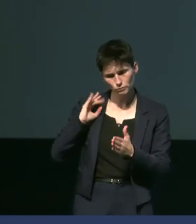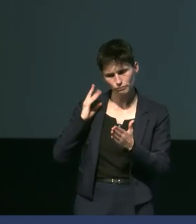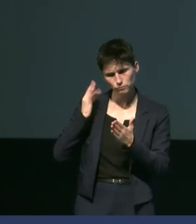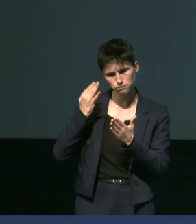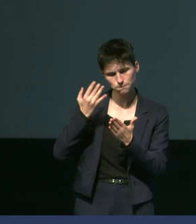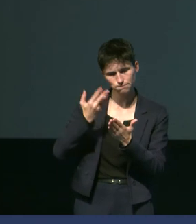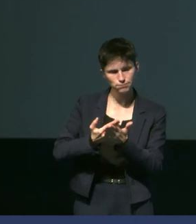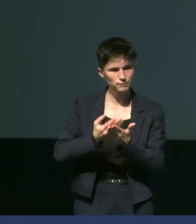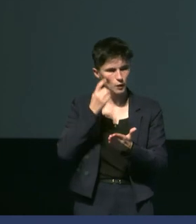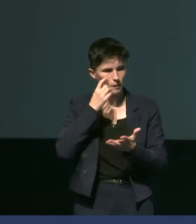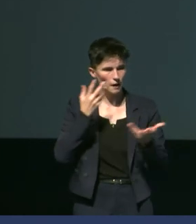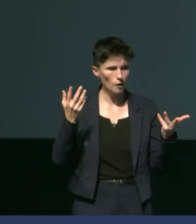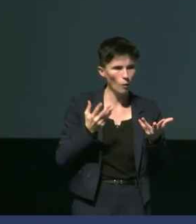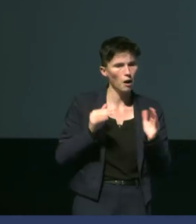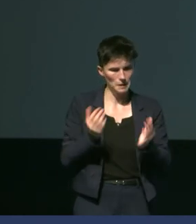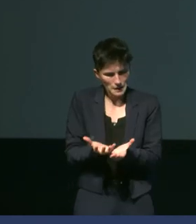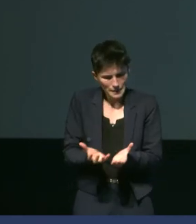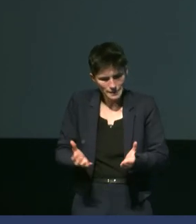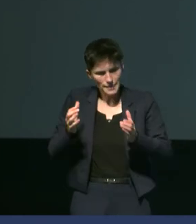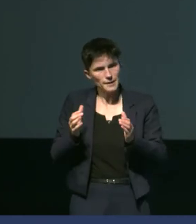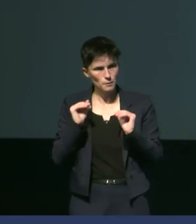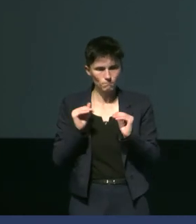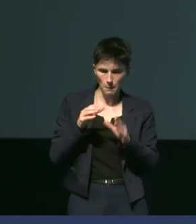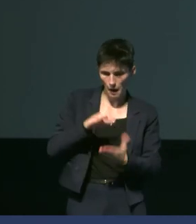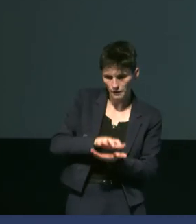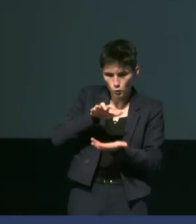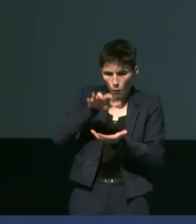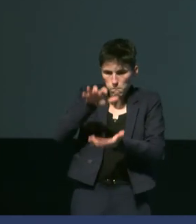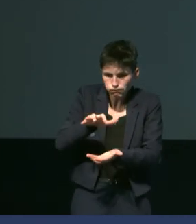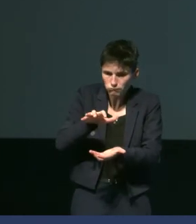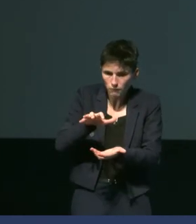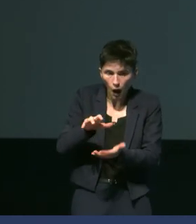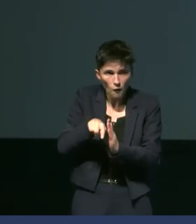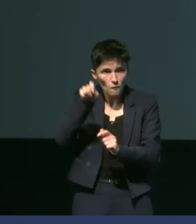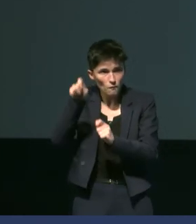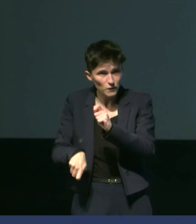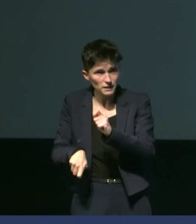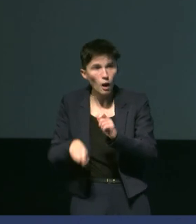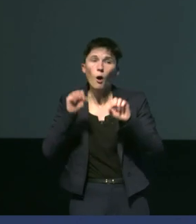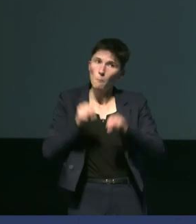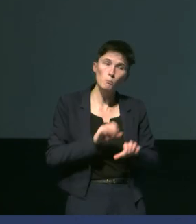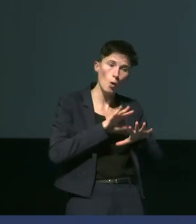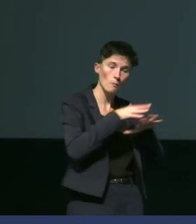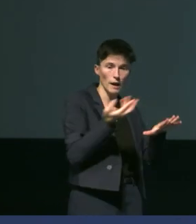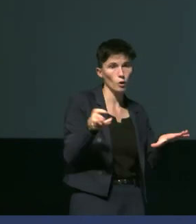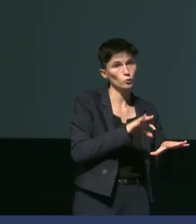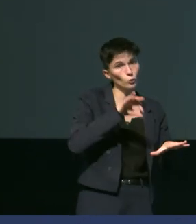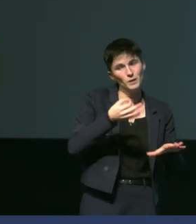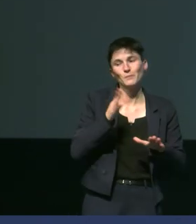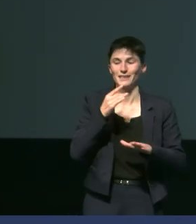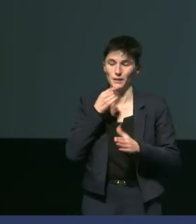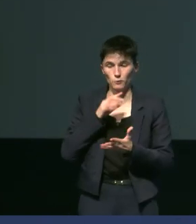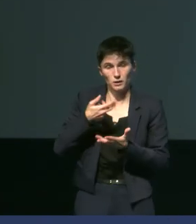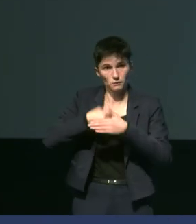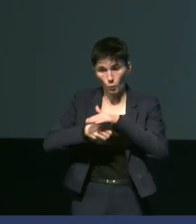les individus sur leur nid, alors qu'ils sont immobiles, s'ils peuvent repartir en mer, mais à ce moment-là, c'est l'échec de la reproduction, et bien